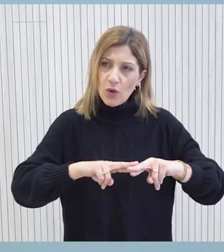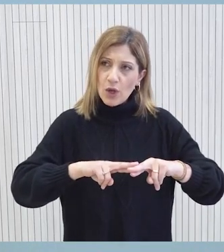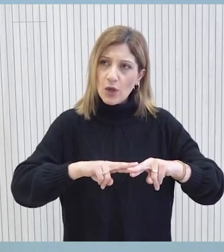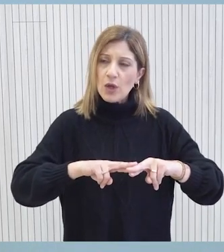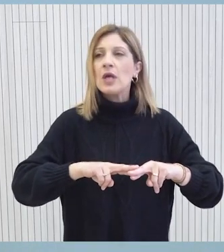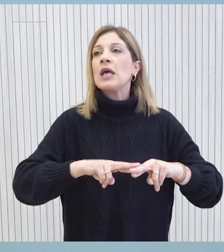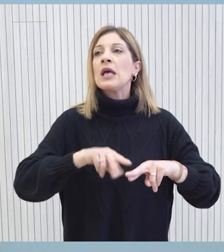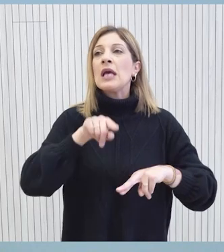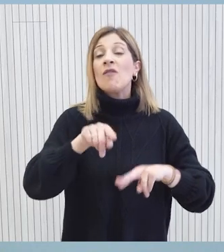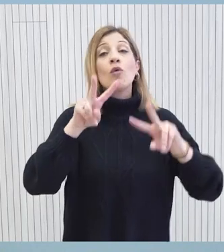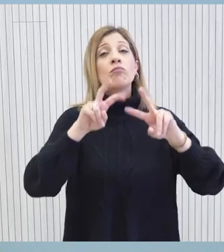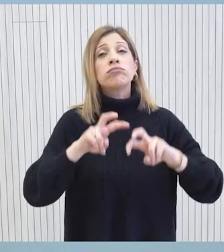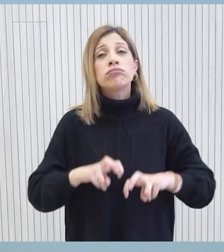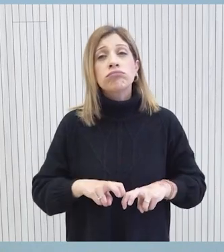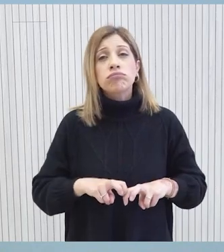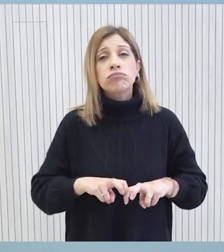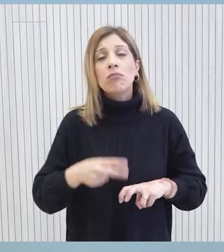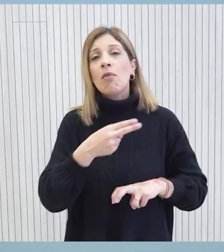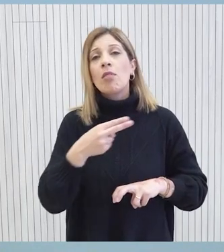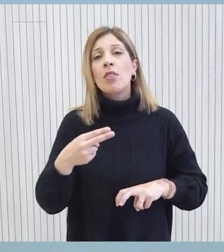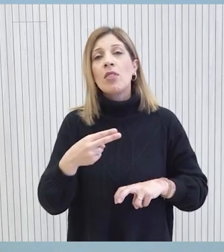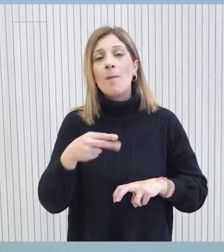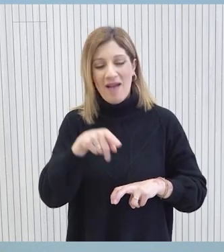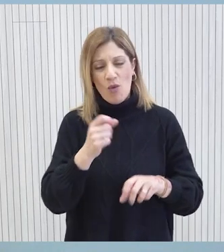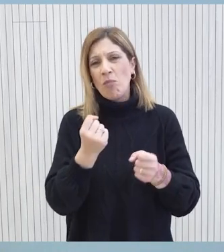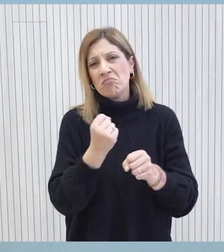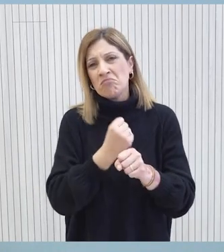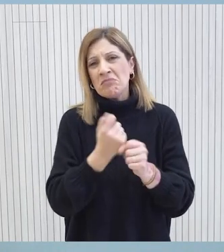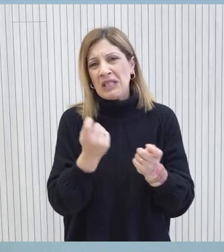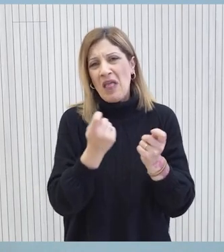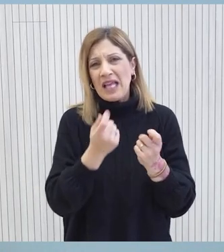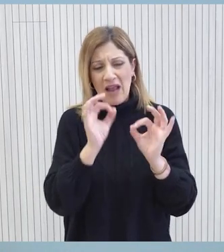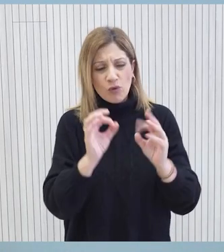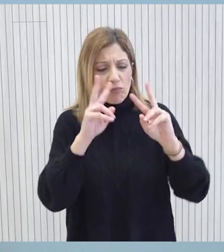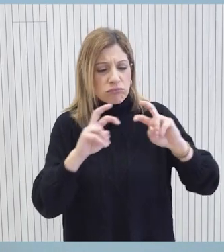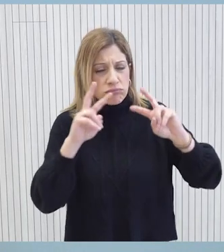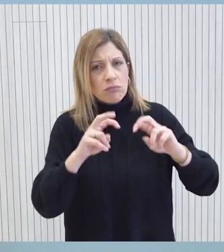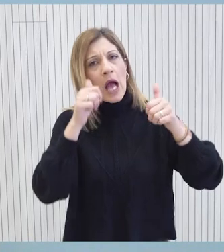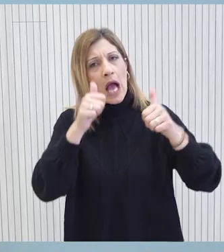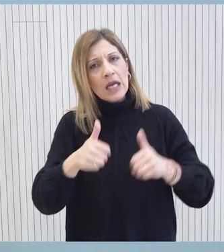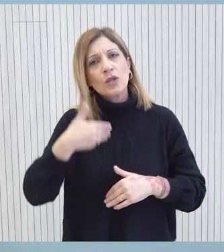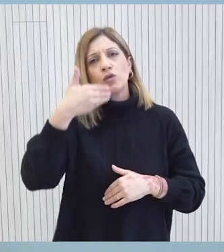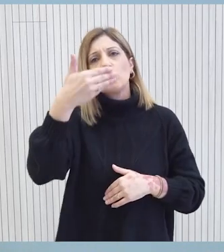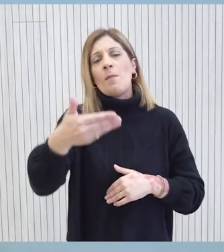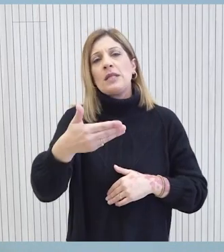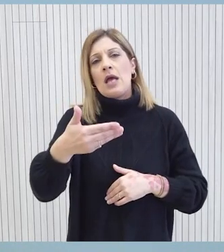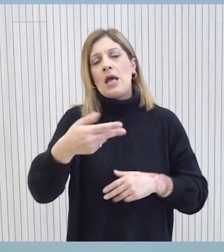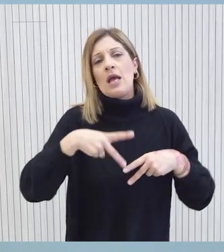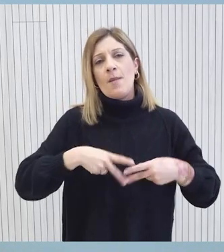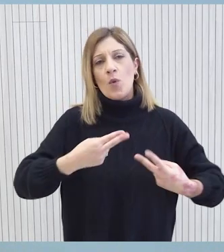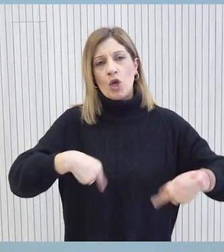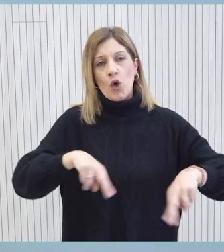γίνει και μια μελέτη ως προς την βιωσιμόηδα του έργου. Οι όποιες αποφάσεις θα ληφθούν, οι όποιες ανακοινώσεις θα γίνουν μετά το Υπουργικό Συμβούλιο.